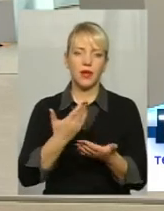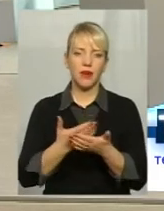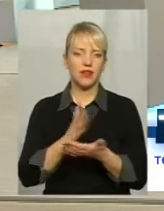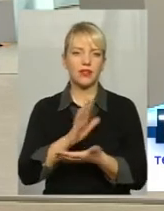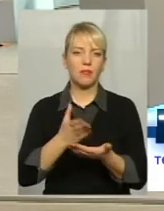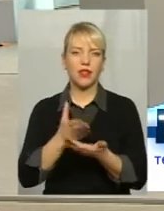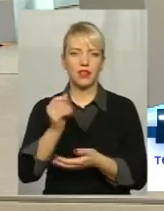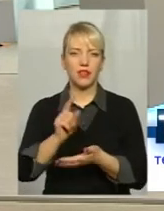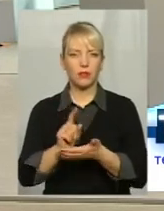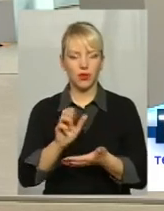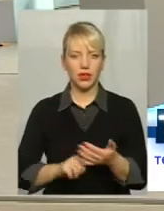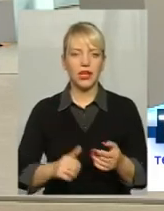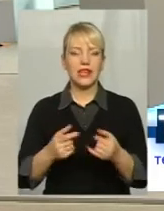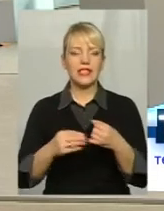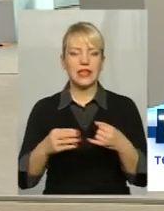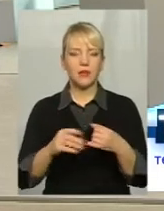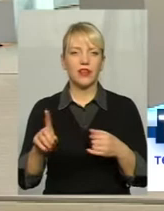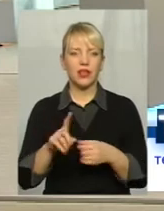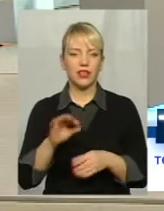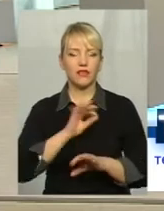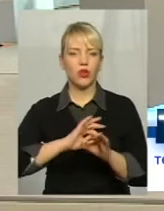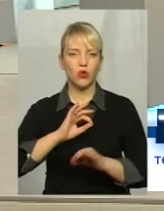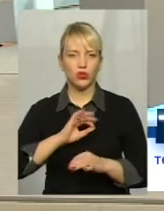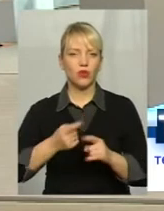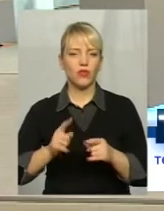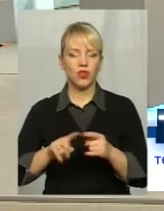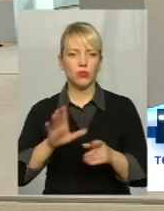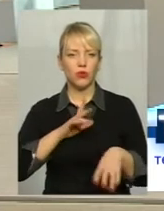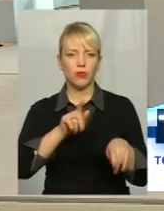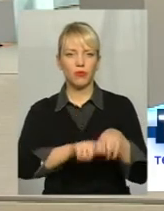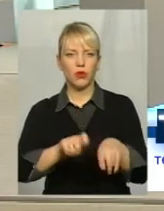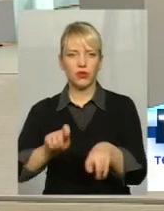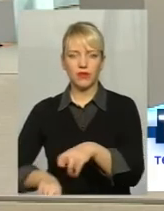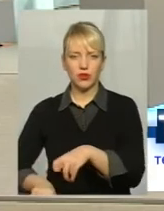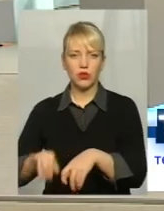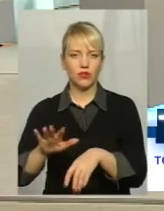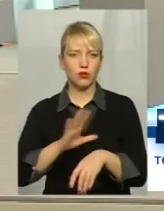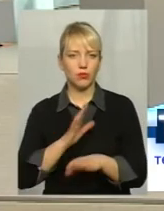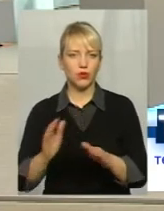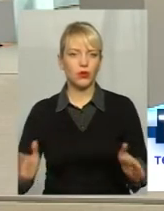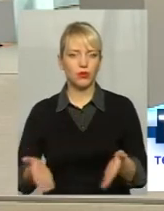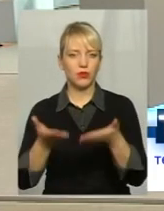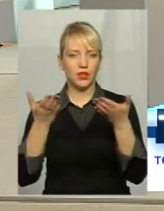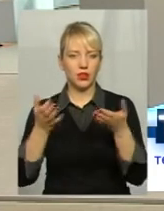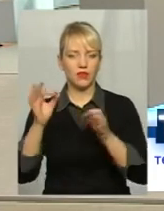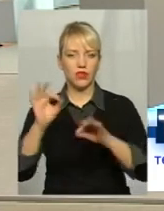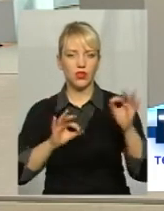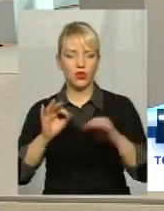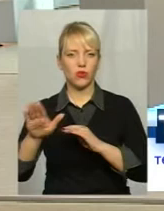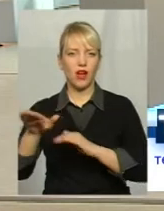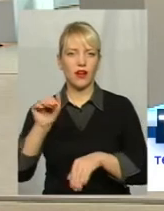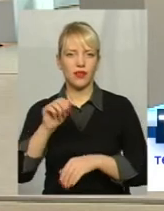використовувалися, було проінвентаризовано Піднято відсоток арендної плати